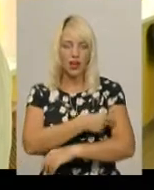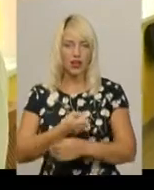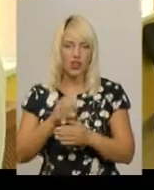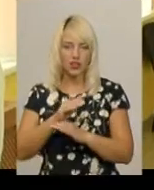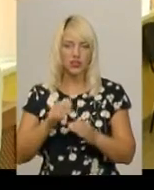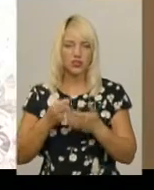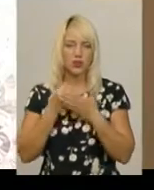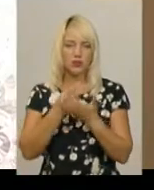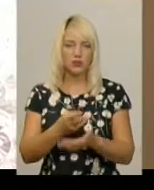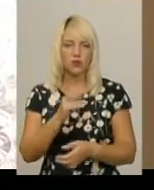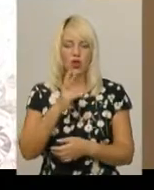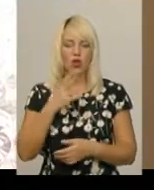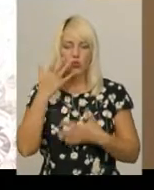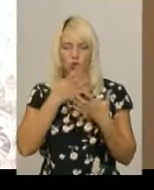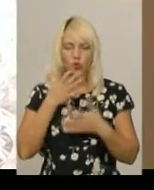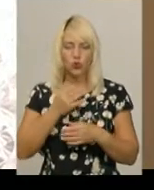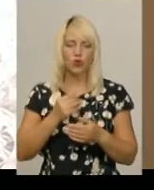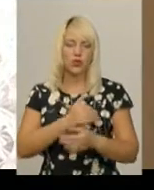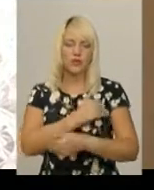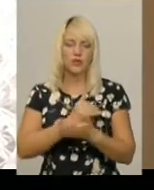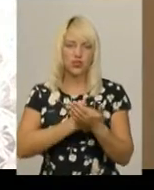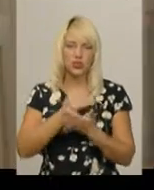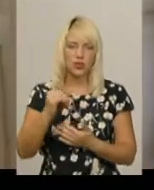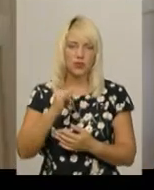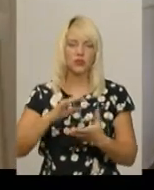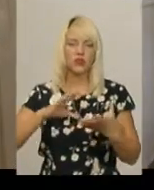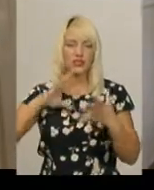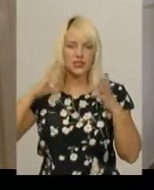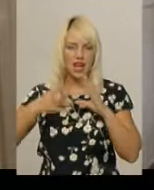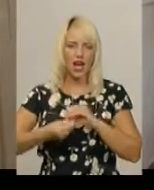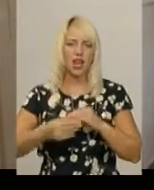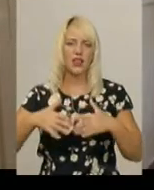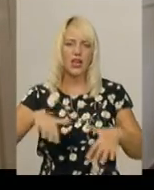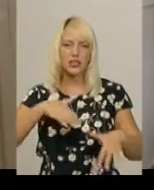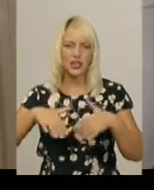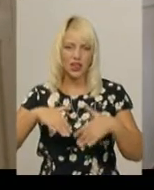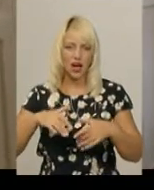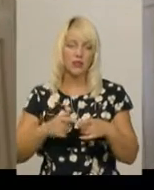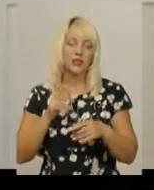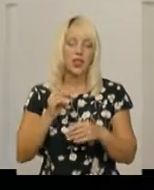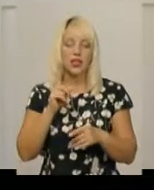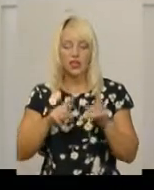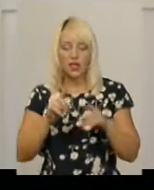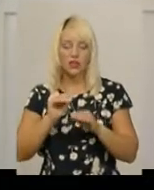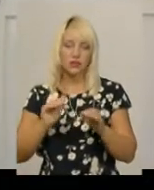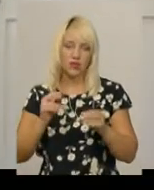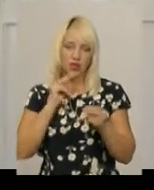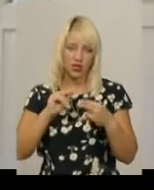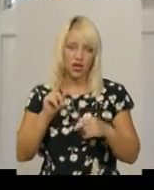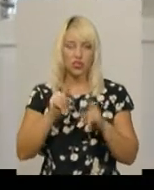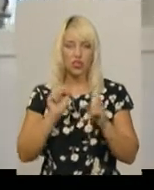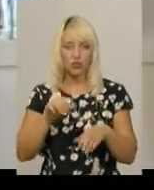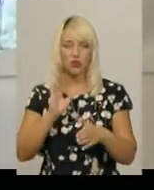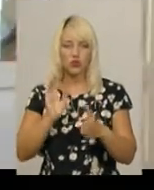з такими симптомами, як нудота, незначне підвищення температури та загальна слабкість. Зараз дітям уже краще, і деяких з них можуть виписати з